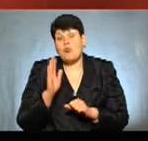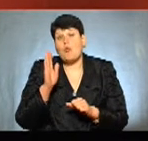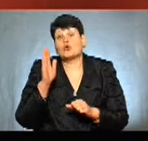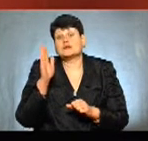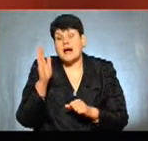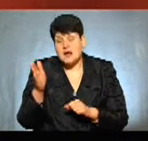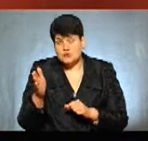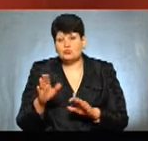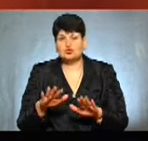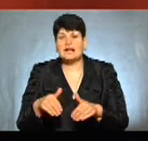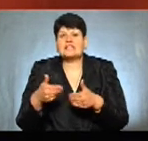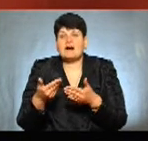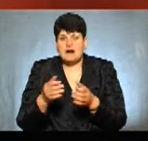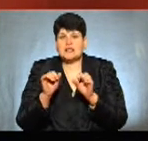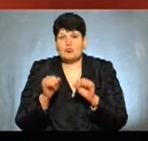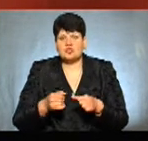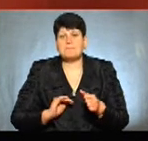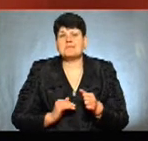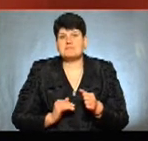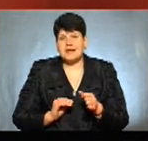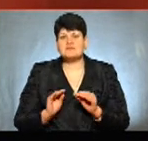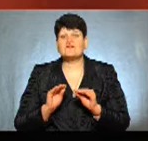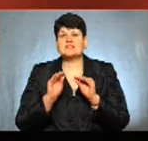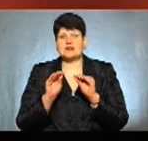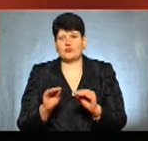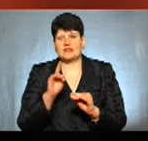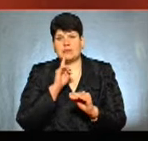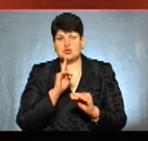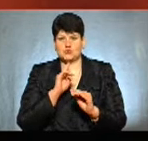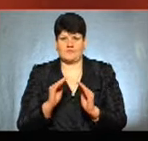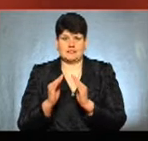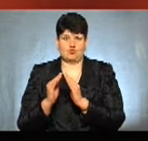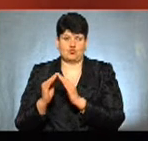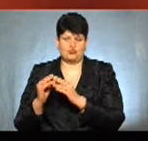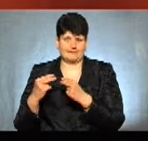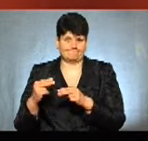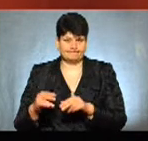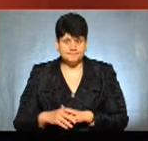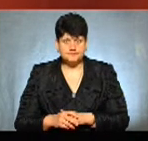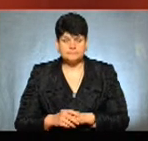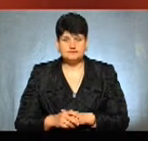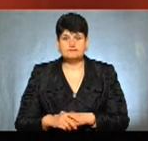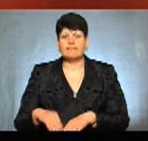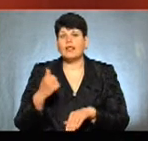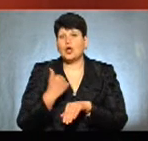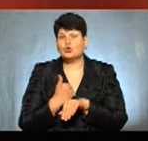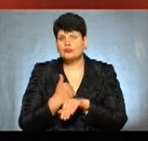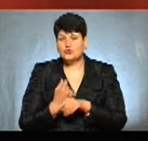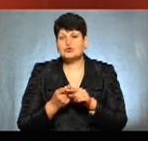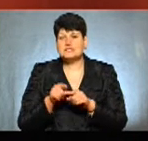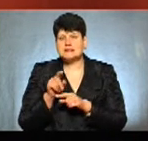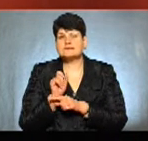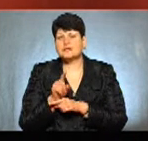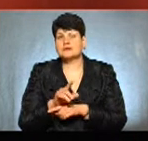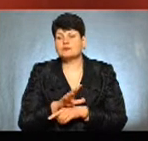надавати можливість підприємцям встановлювати ці тимчасові споруди. Основною такою задачею це